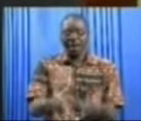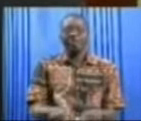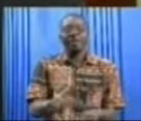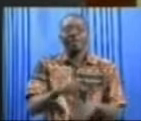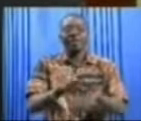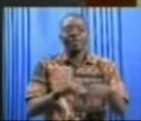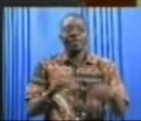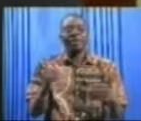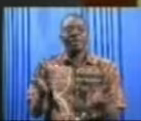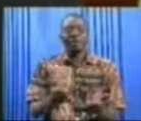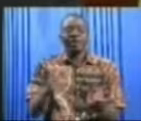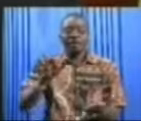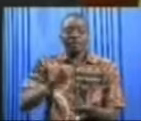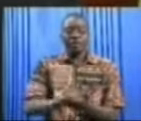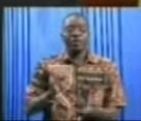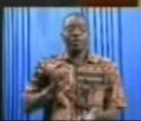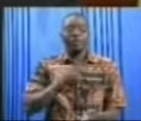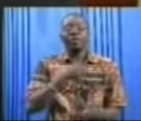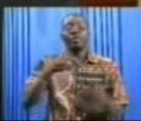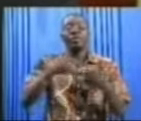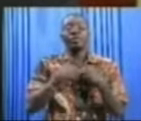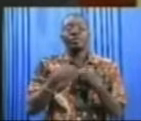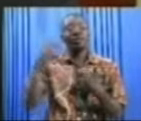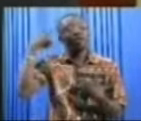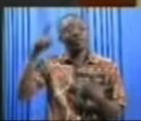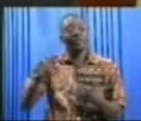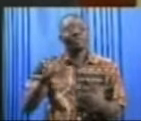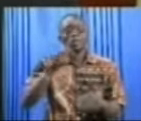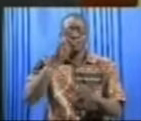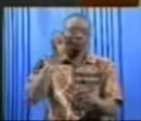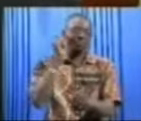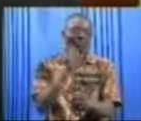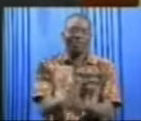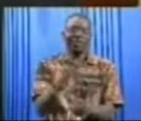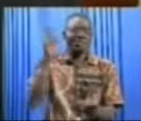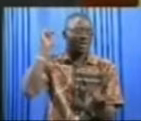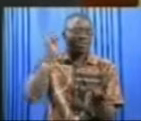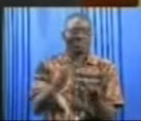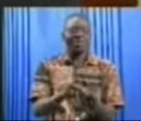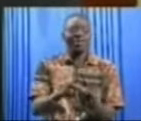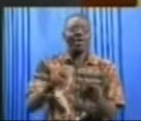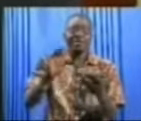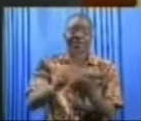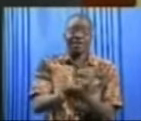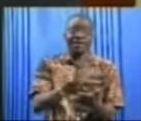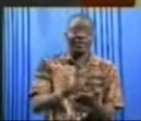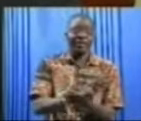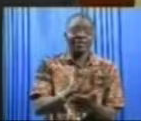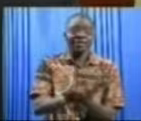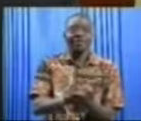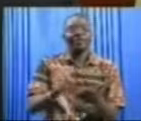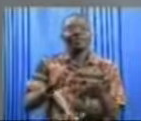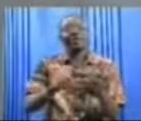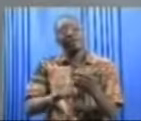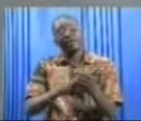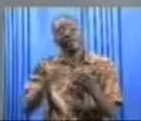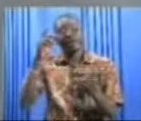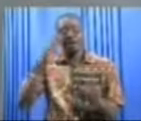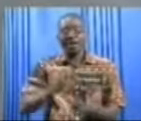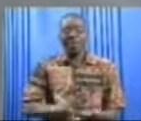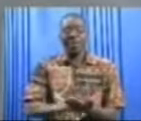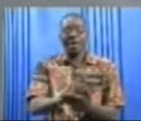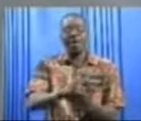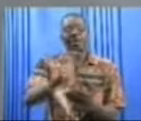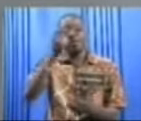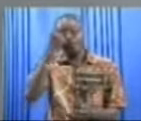nous avons fait est conforme aux normes exigées et à la facture réglée par les fournisseurs. Lorsque